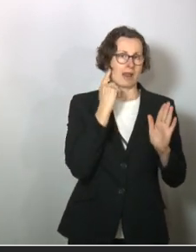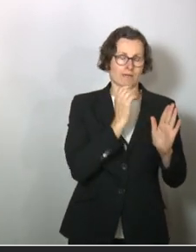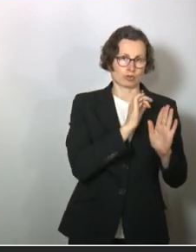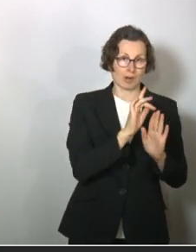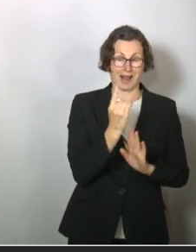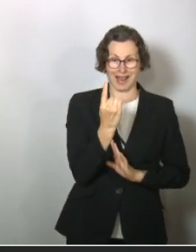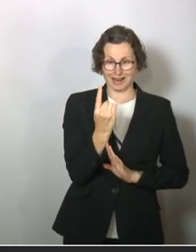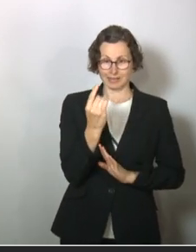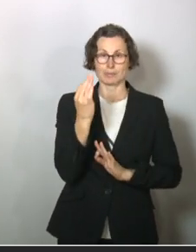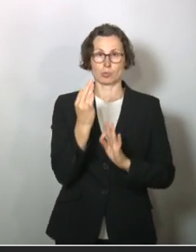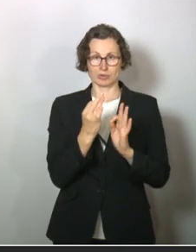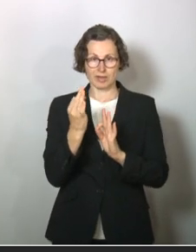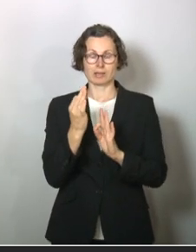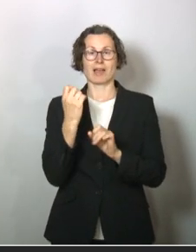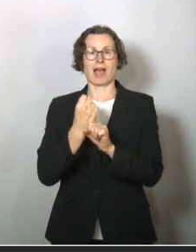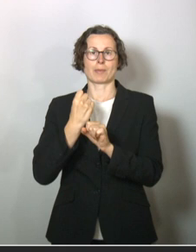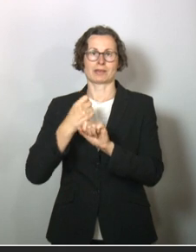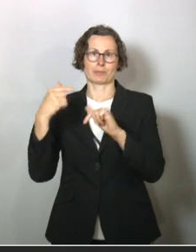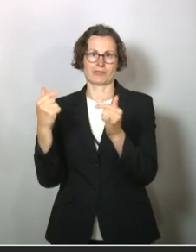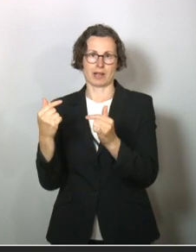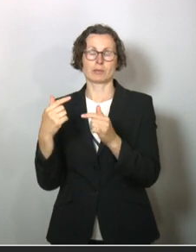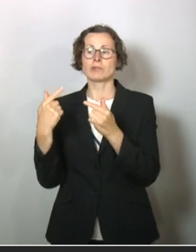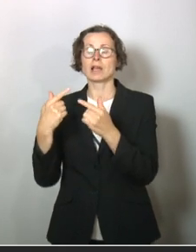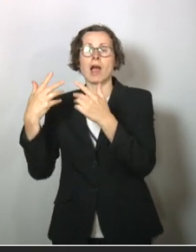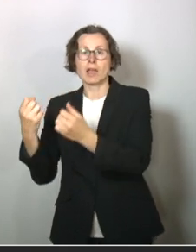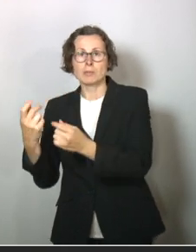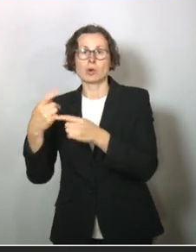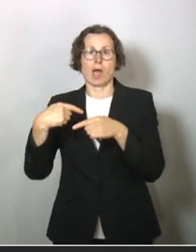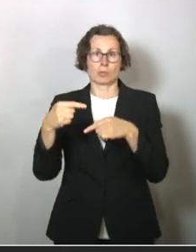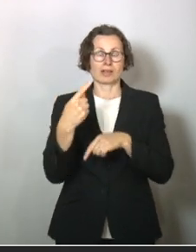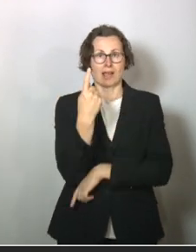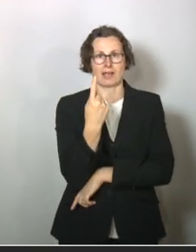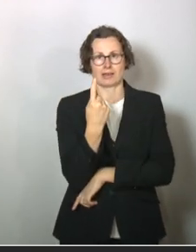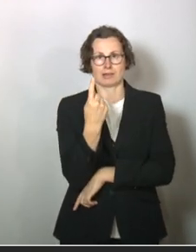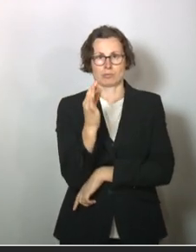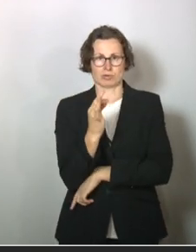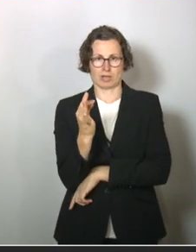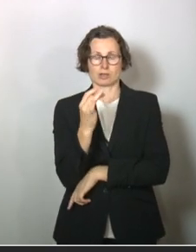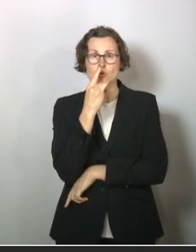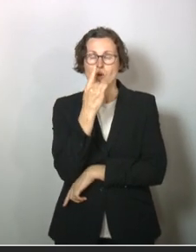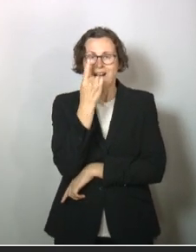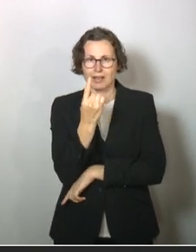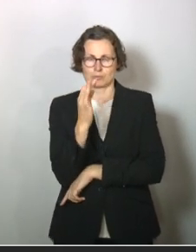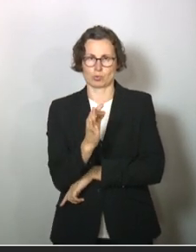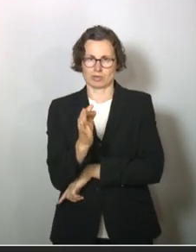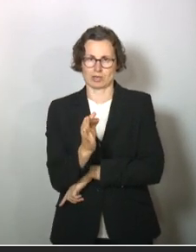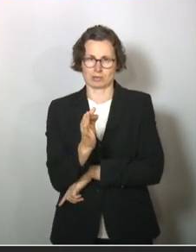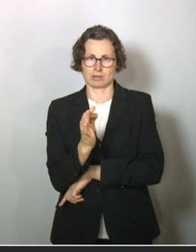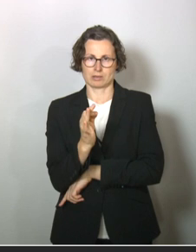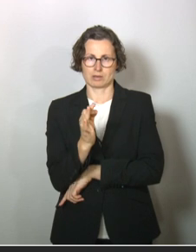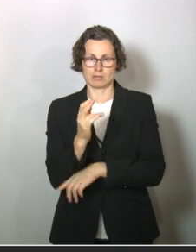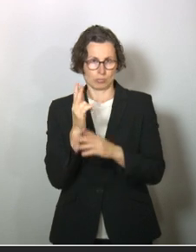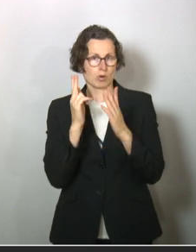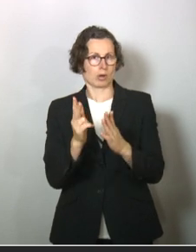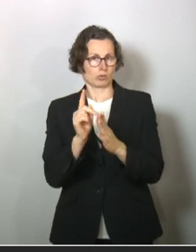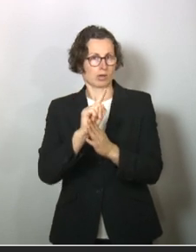Bevölkerung in Deutschland ist in Pflege, Pflegeheimen oder ambulanter Pflege. Ein Prozent, nur ein Prozent. 800